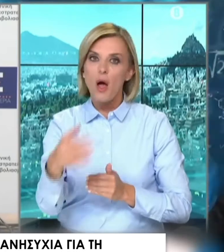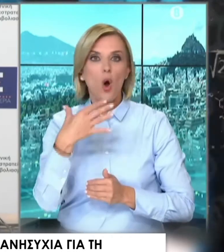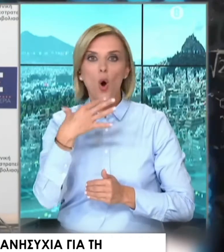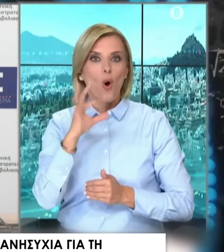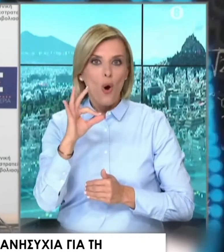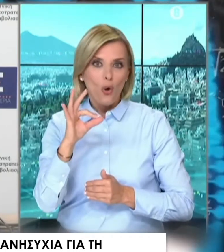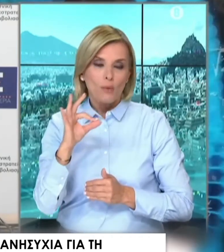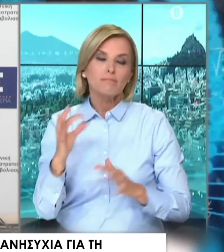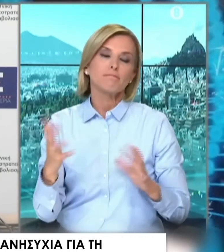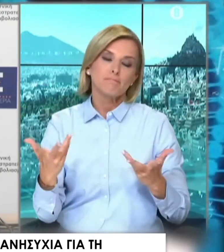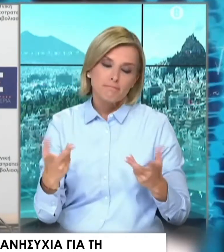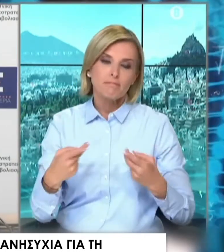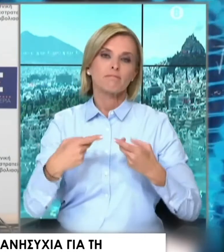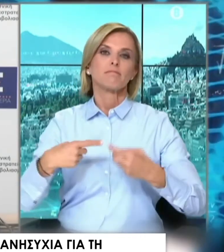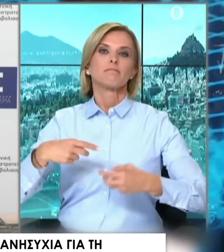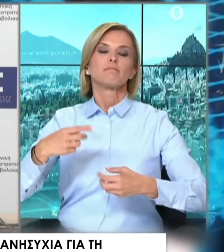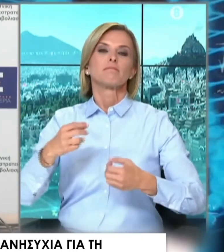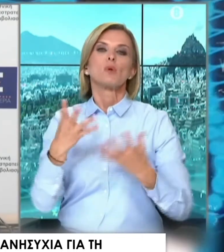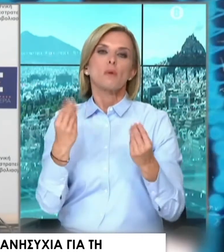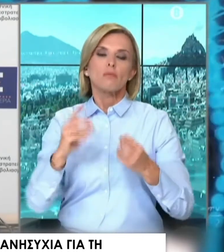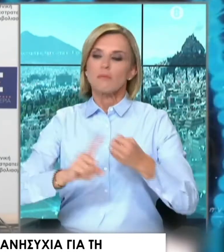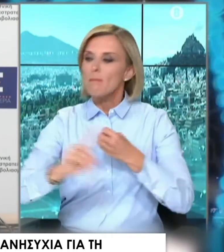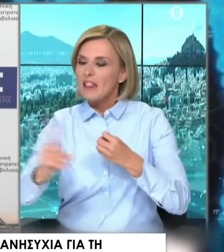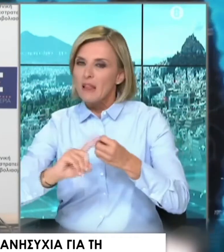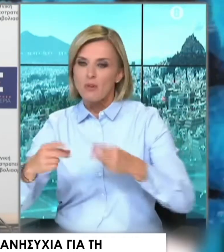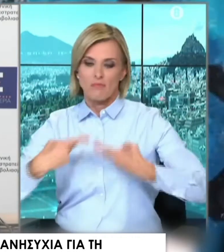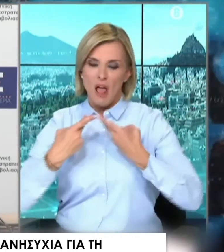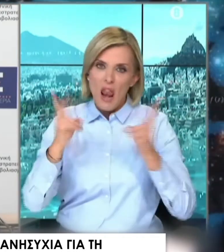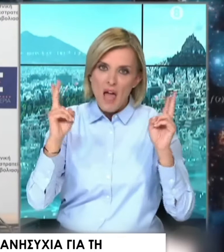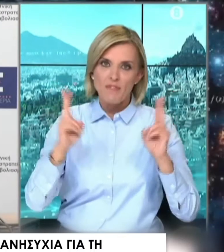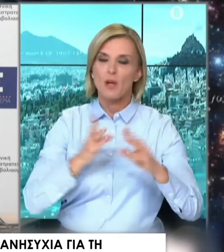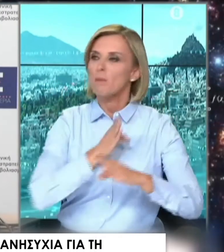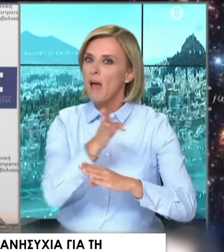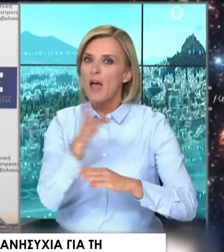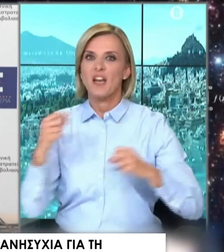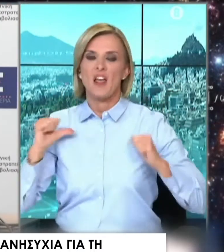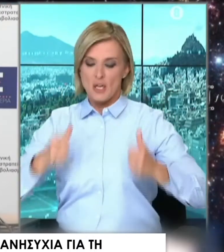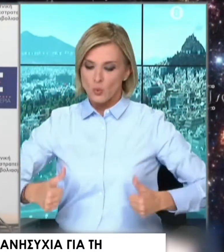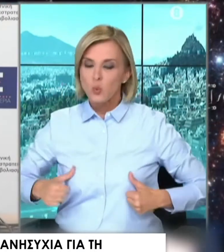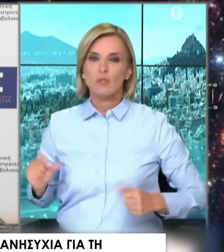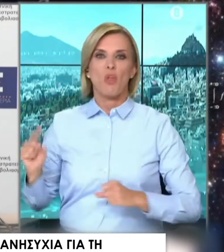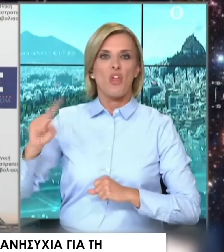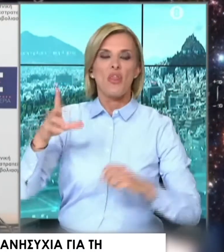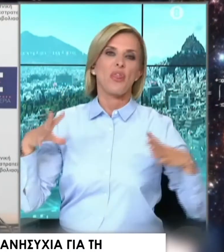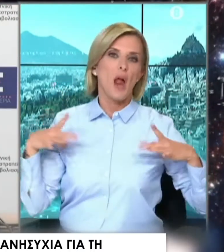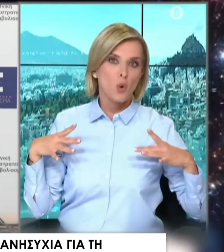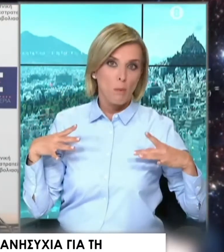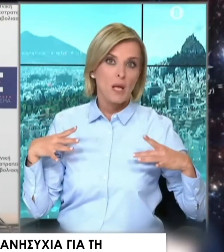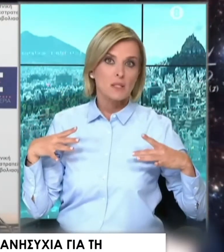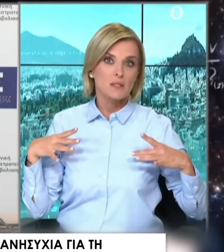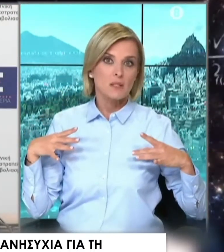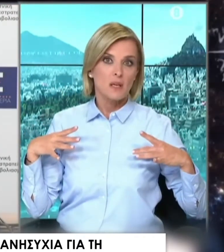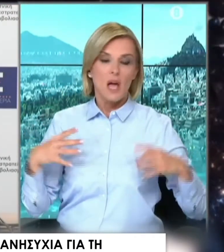των περιοριστικών μέτρων, της αυξημένης κινητικότητας του πληθυσμού λόγω των καλοκαιρινών διακοπών αλλά και της